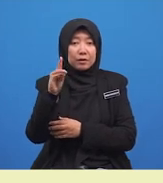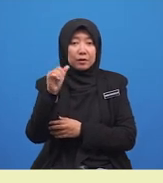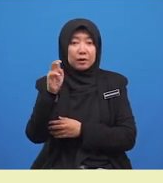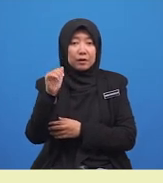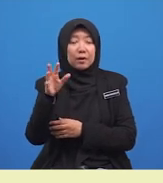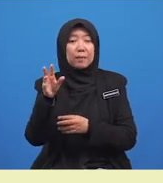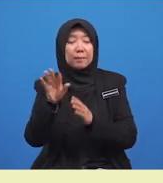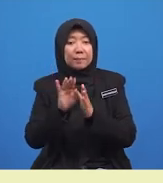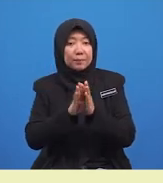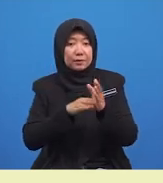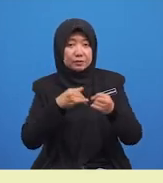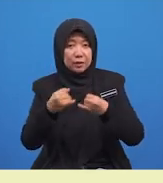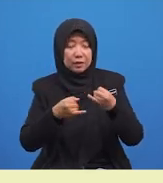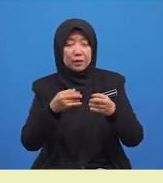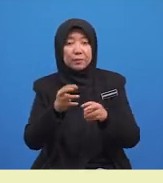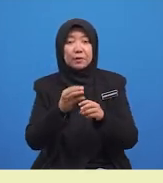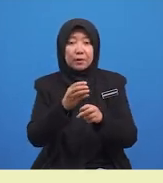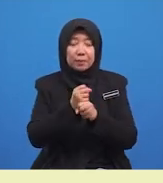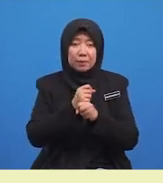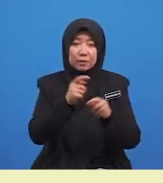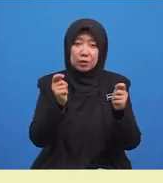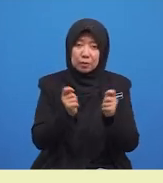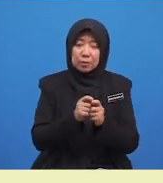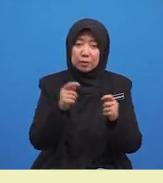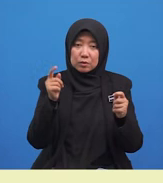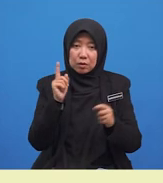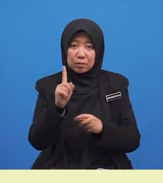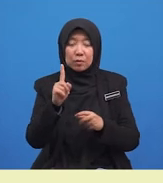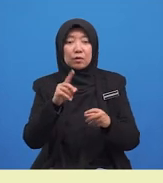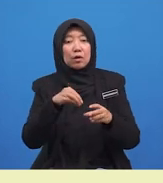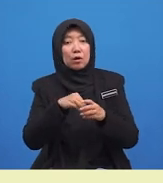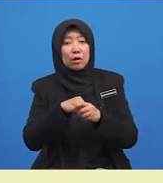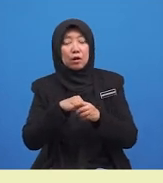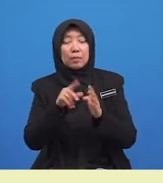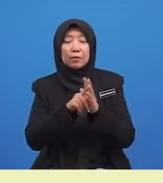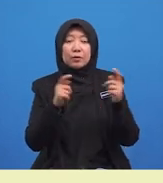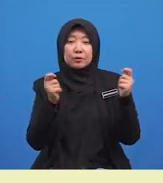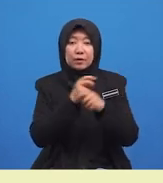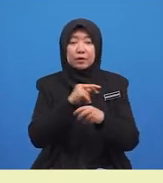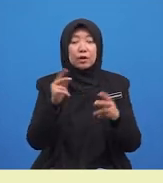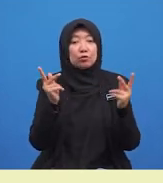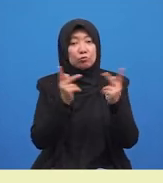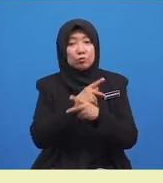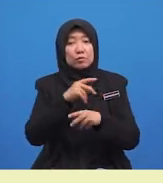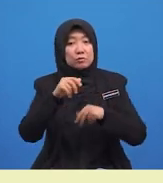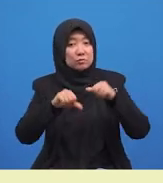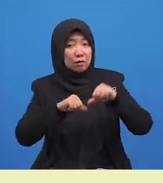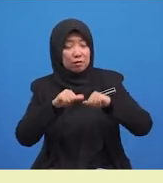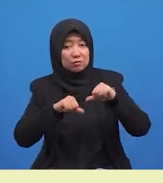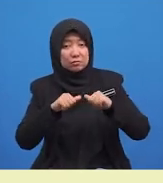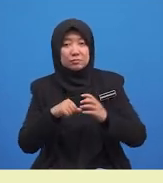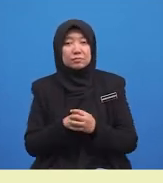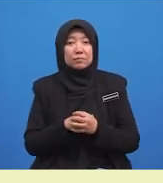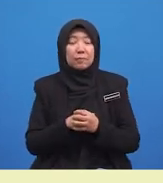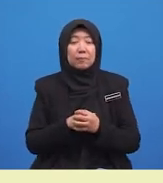peluasan